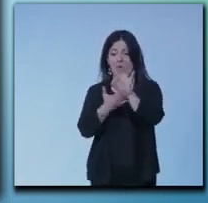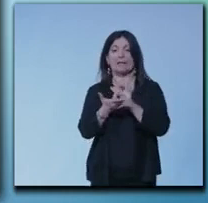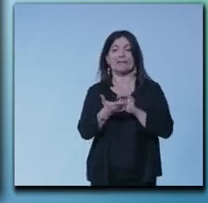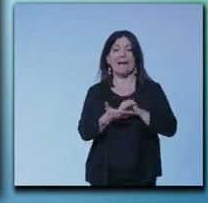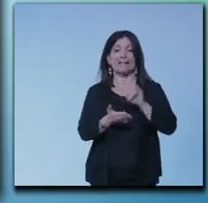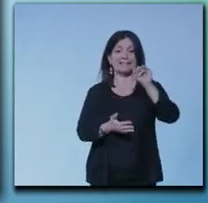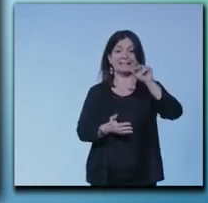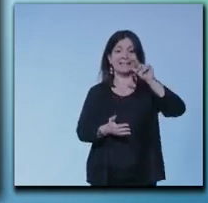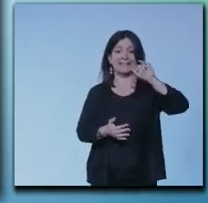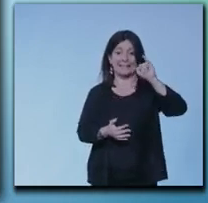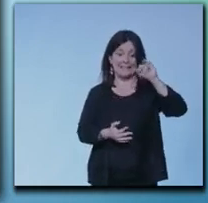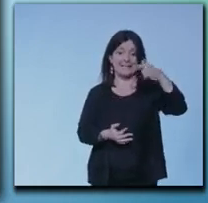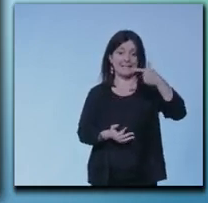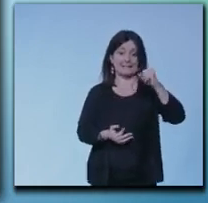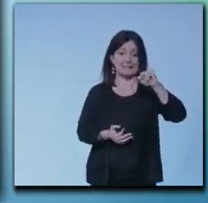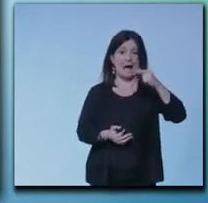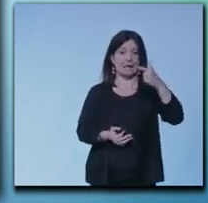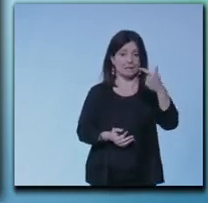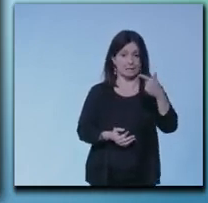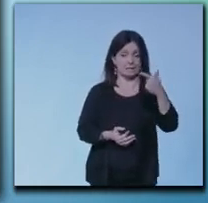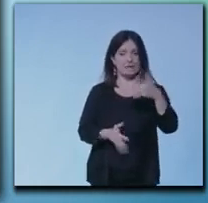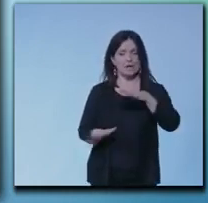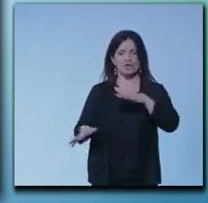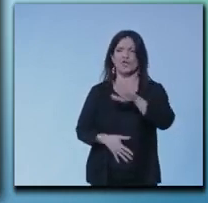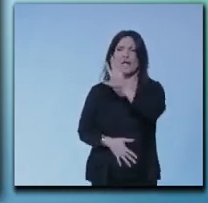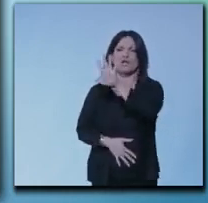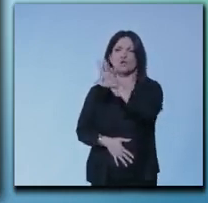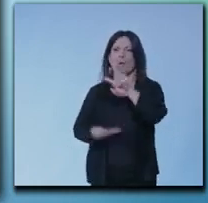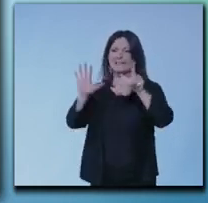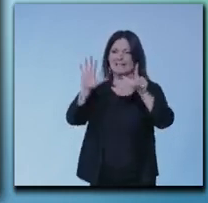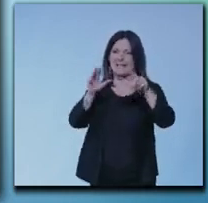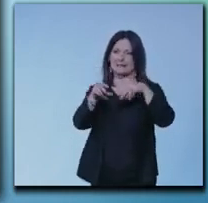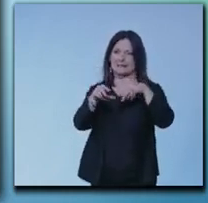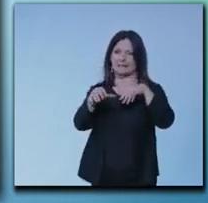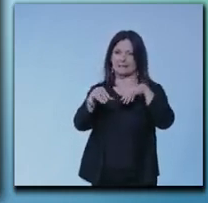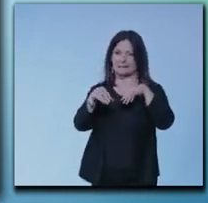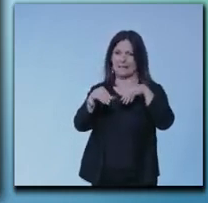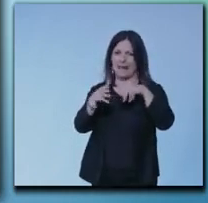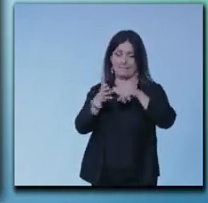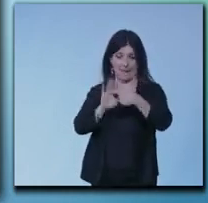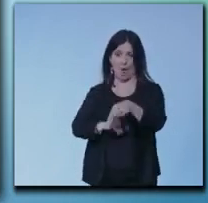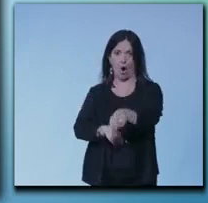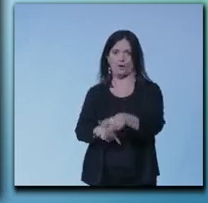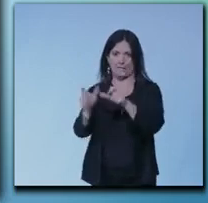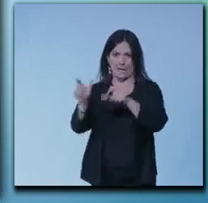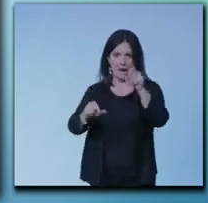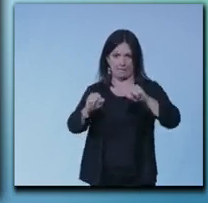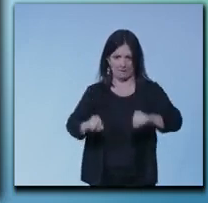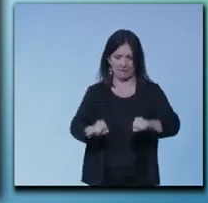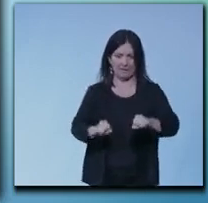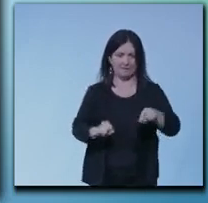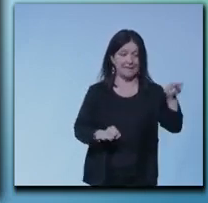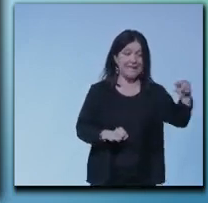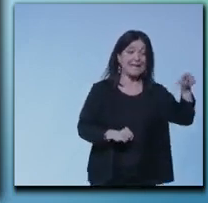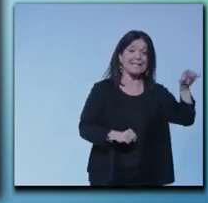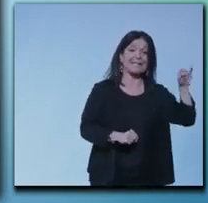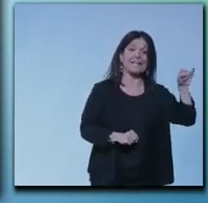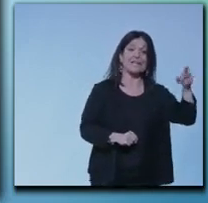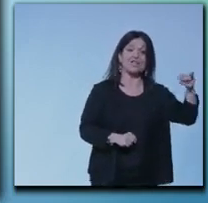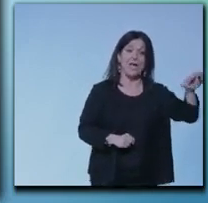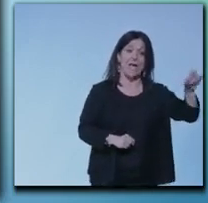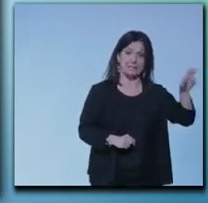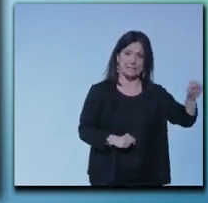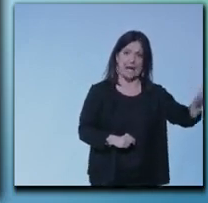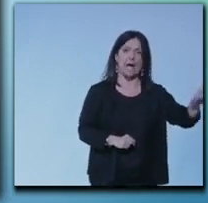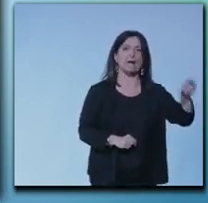circa 57 milioni Nigeria 2030 dati Istat 250